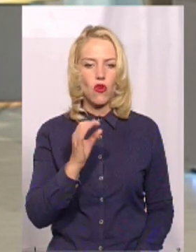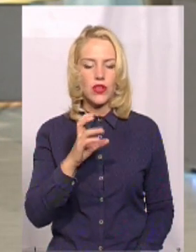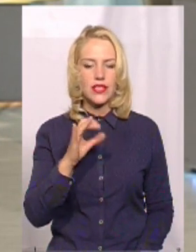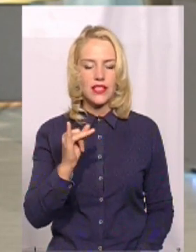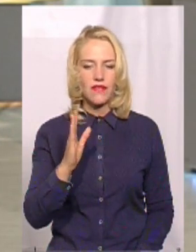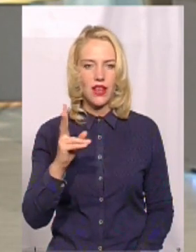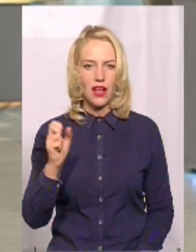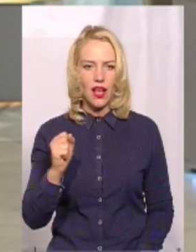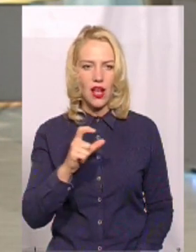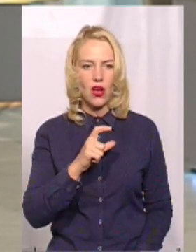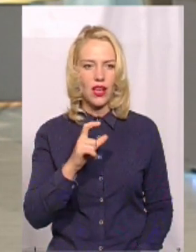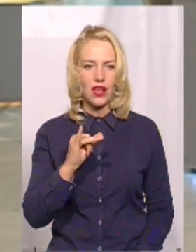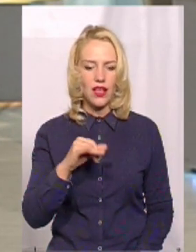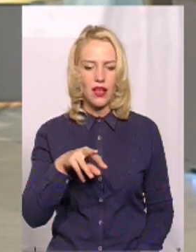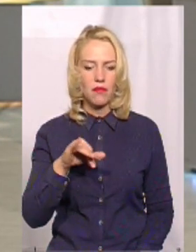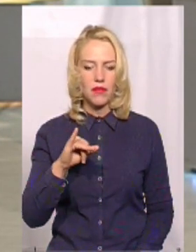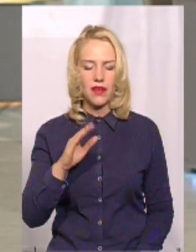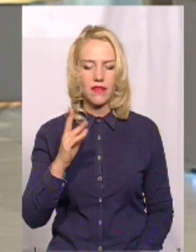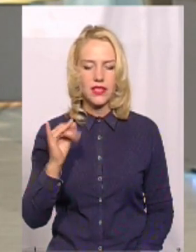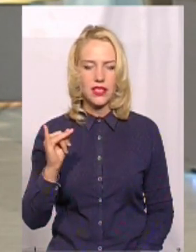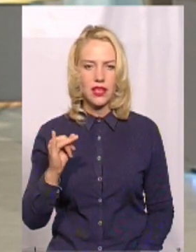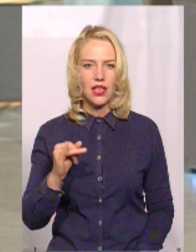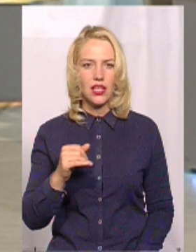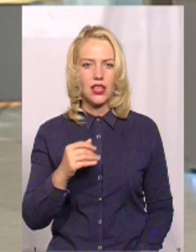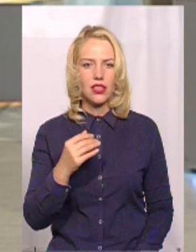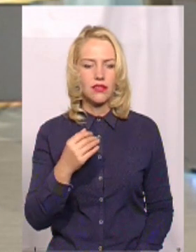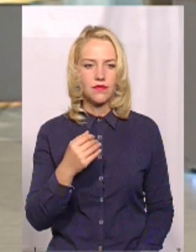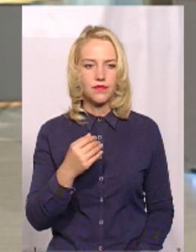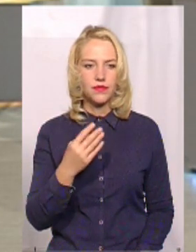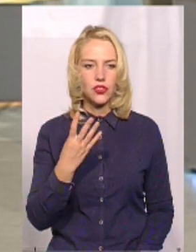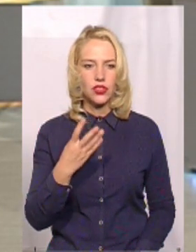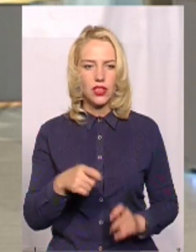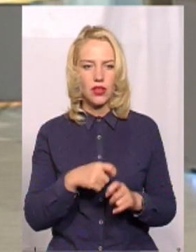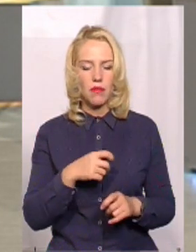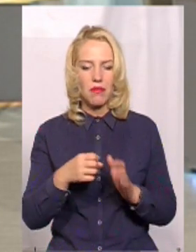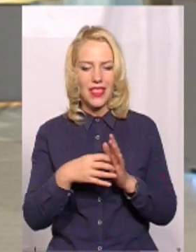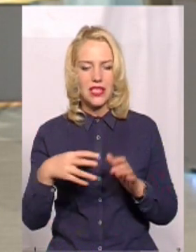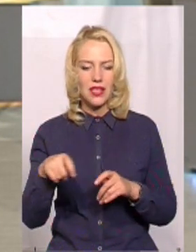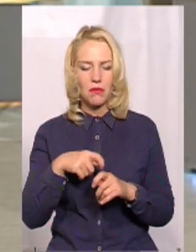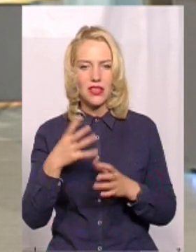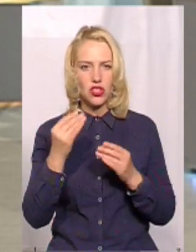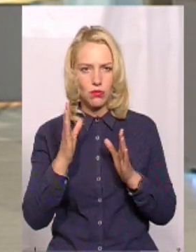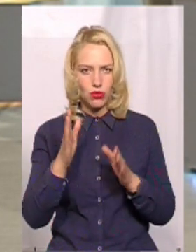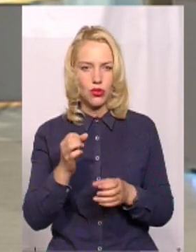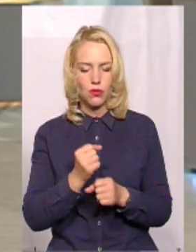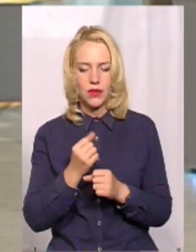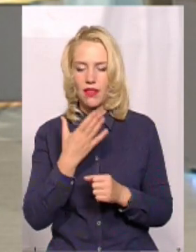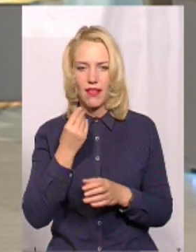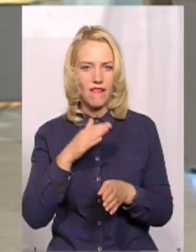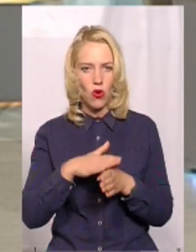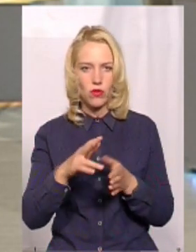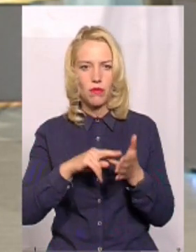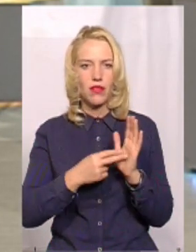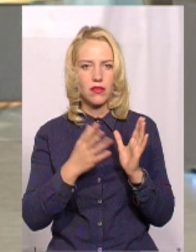Чотири кілометри, 15 метрів – це об'єкт ще має робитися. Тобто роботи ще не виконувалися. В даний